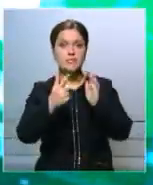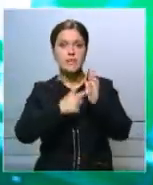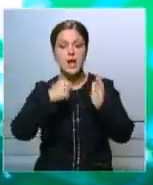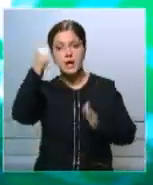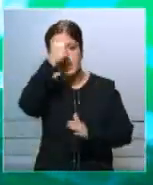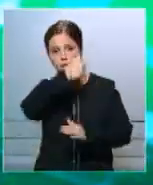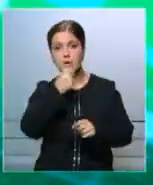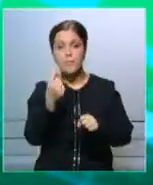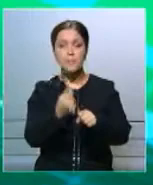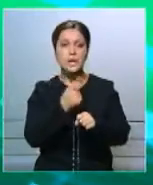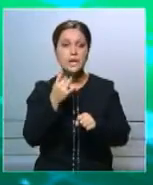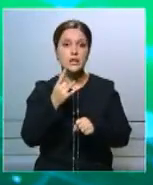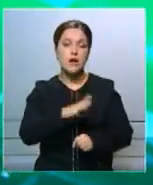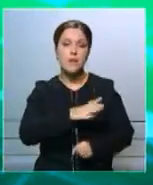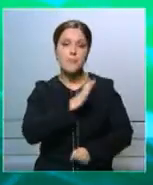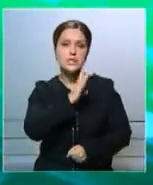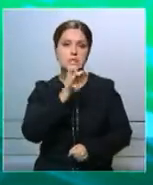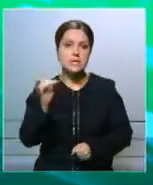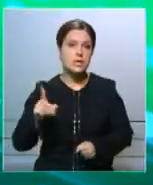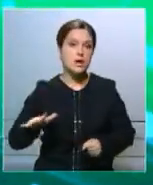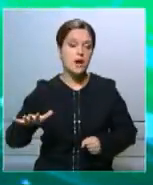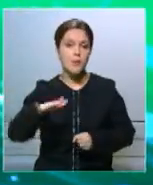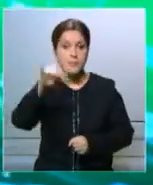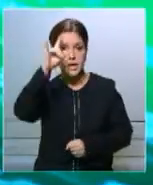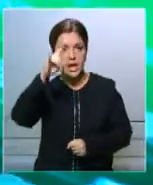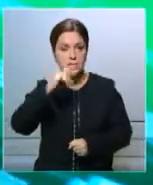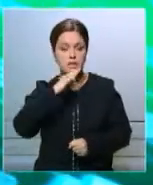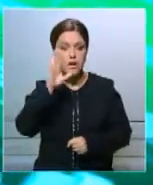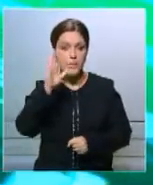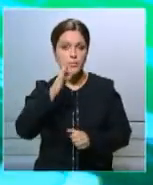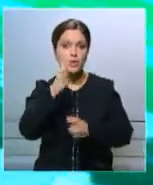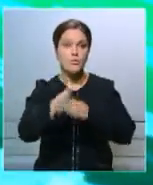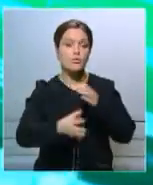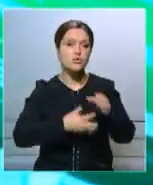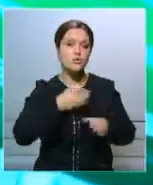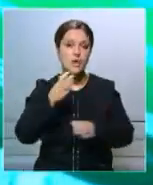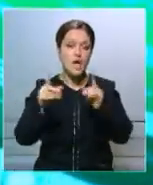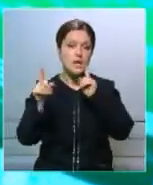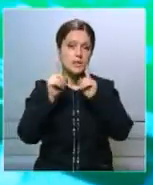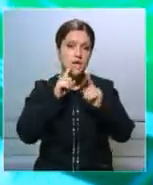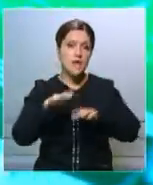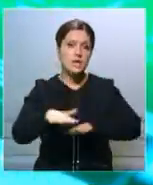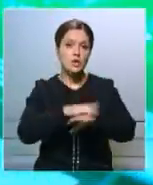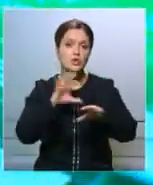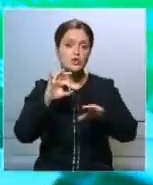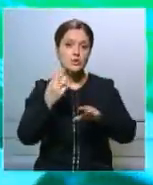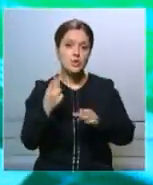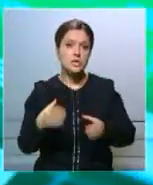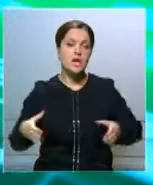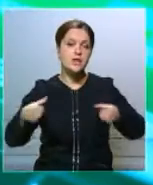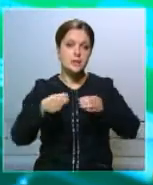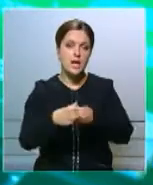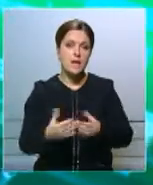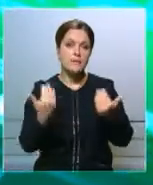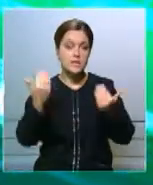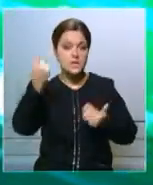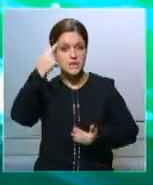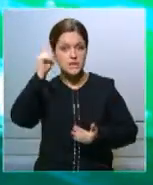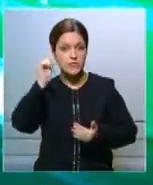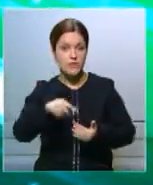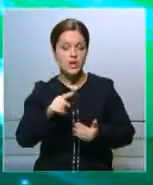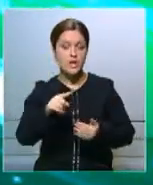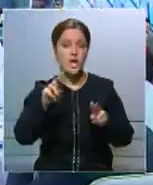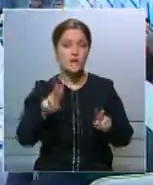году впервые на постсоветском пространстве в Казахстане пройдет международный конгресс национальных социологических ассоциаций. Об этом стало